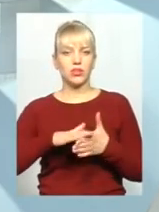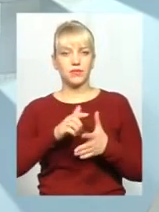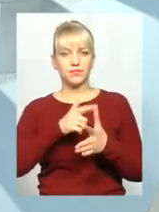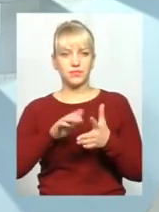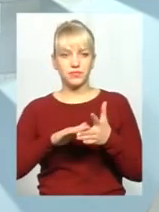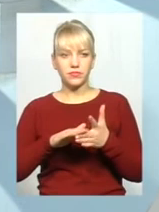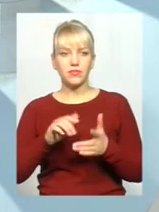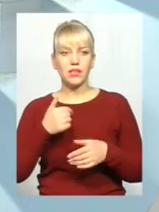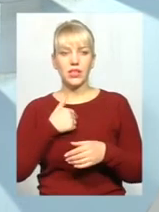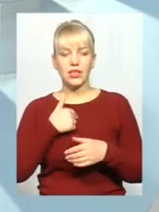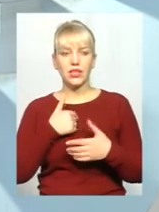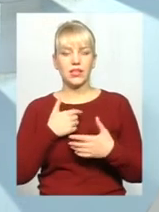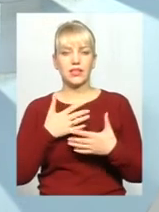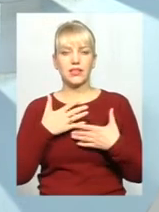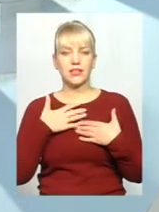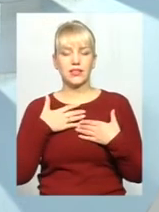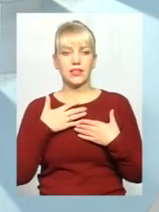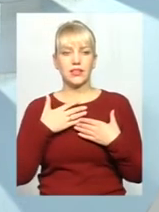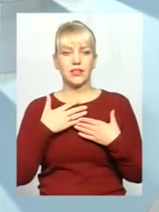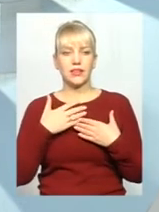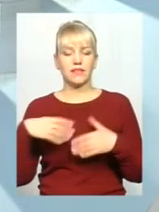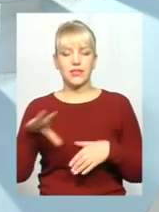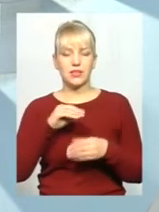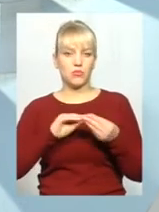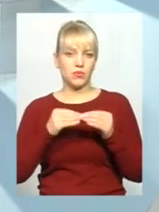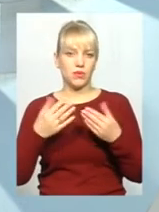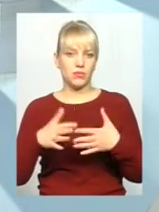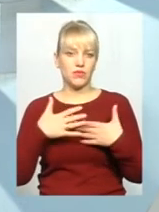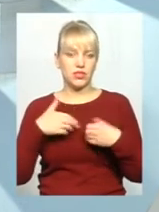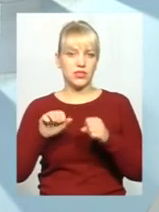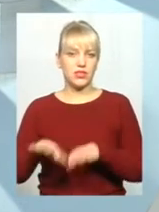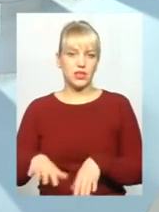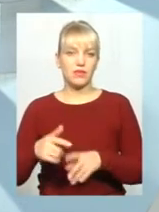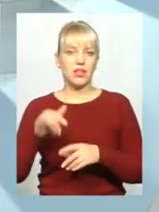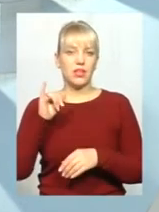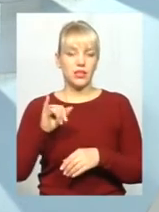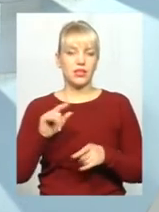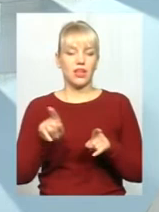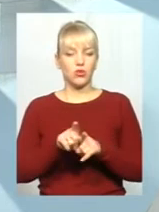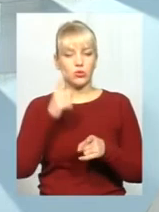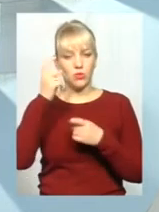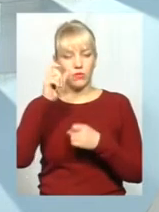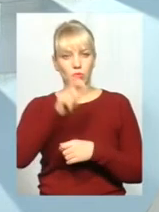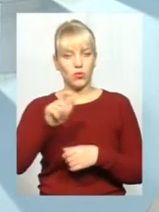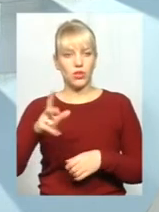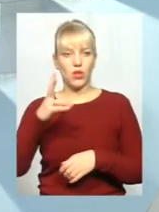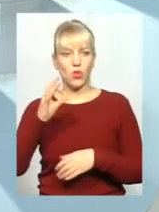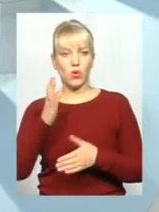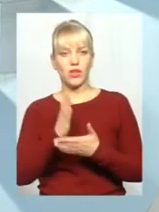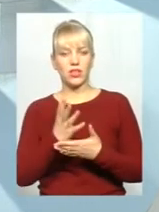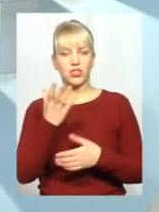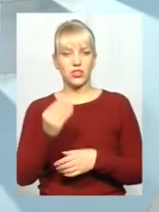я вже зняв з себе ці, скажімо так, всі проблеми. Тим самим, проінформував людей. Але є ще